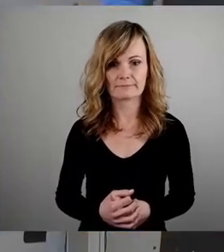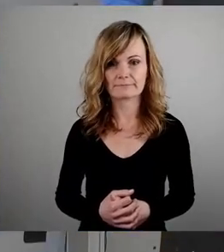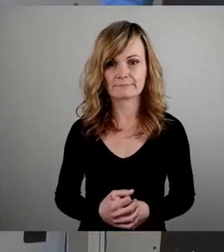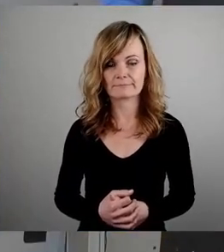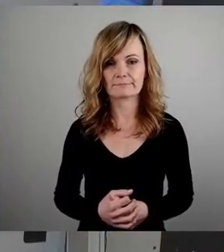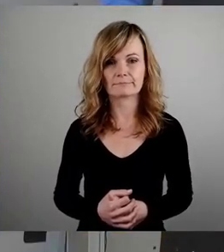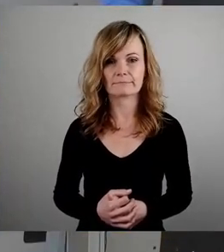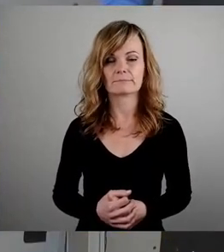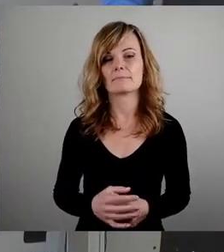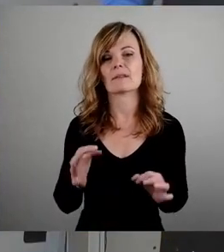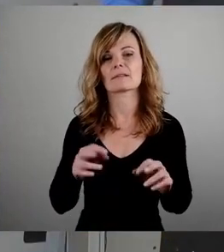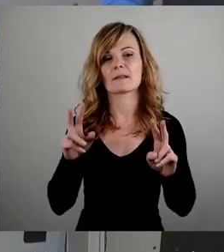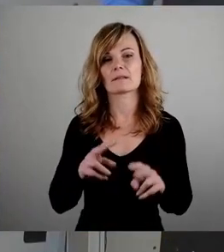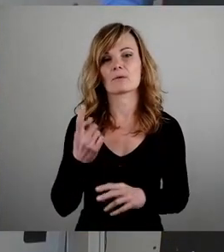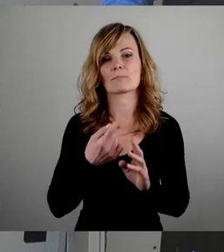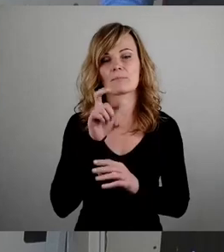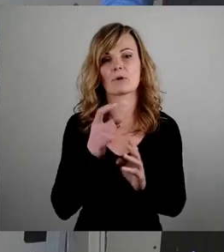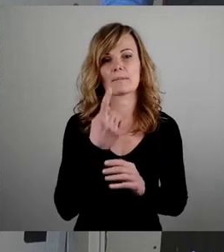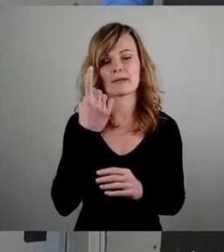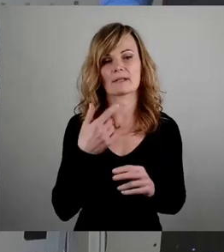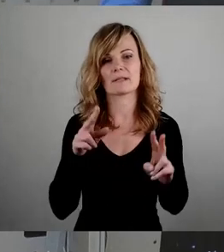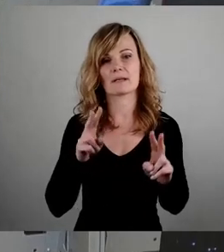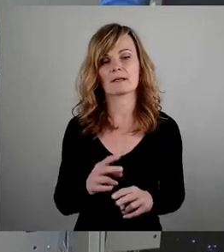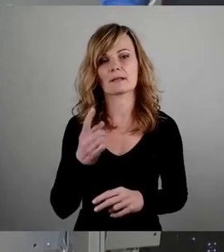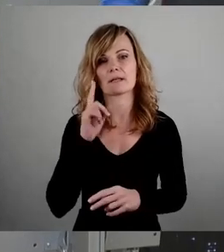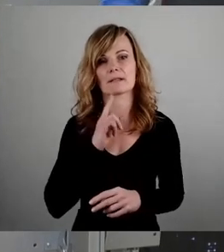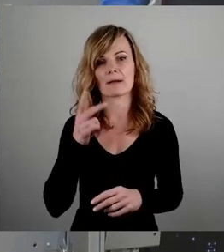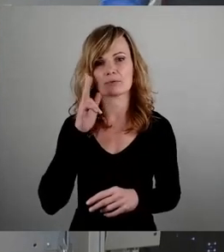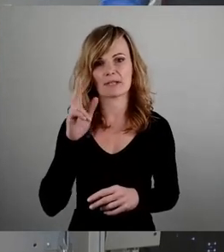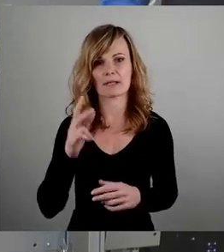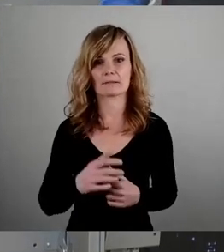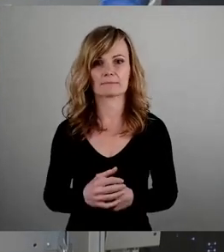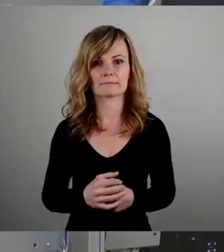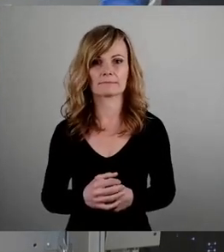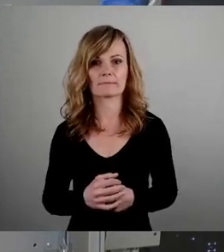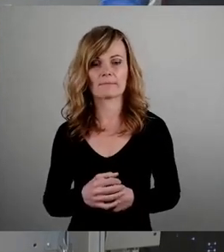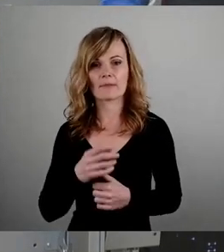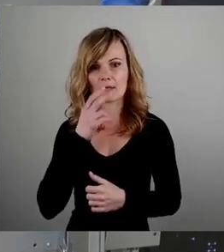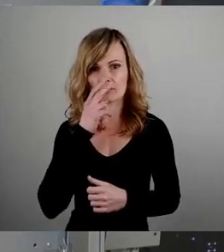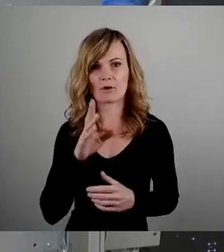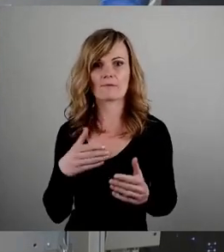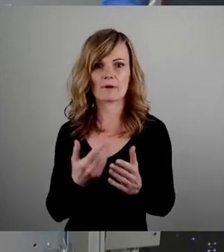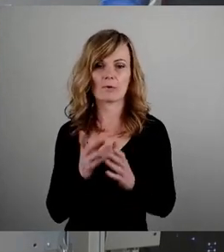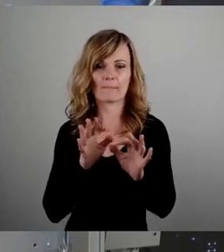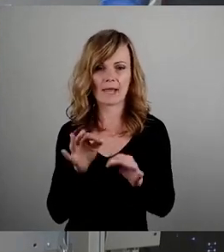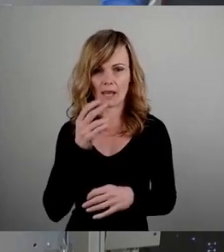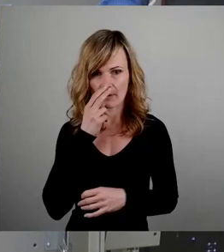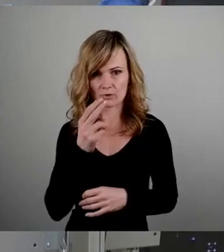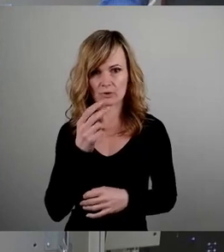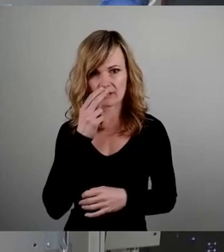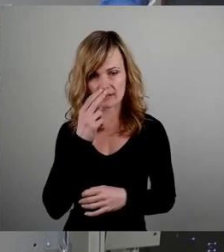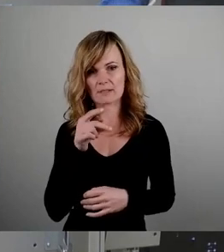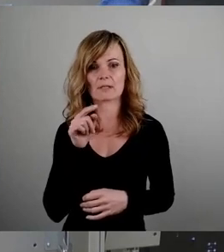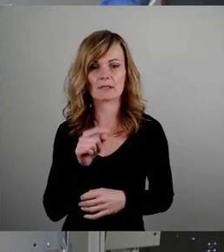Sehr geehrter Herr Oberbürgermeister, sehr geehrte Damen und Herren. Schaut man sich die Vorlage genauer an, so sieht man, dass es hier